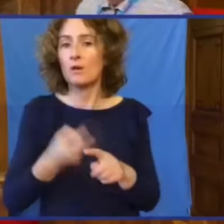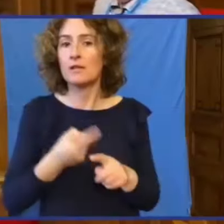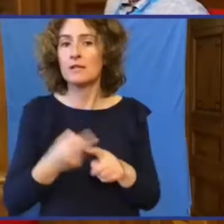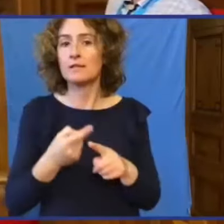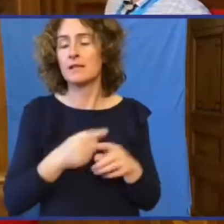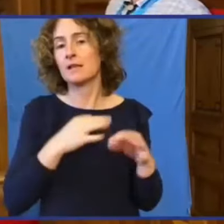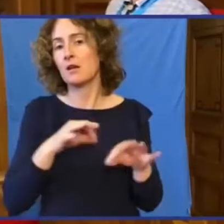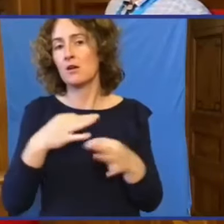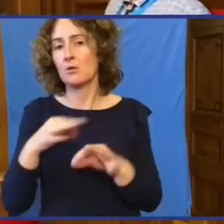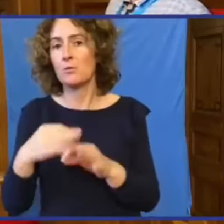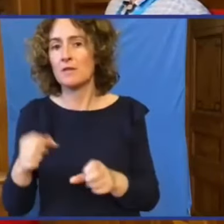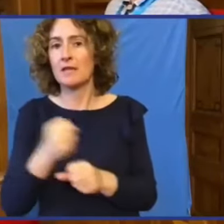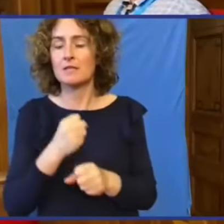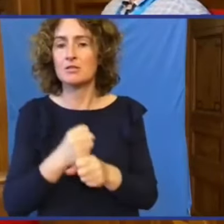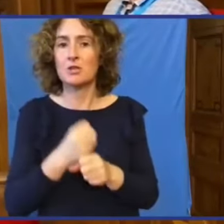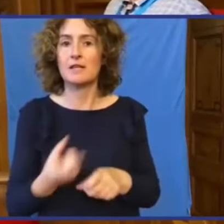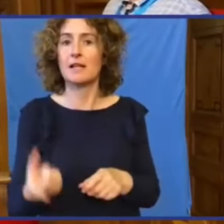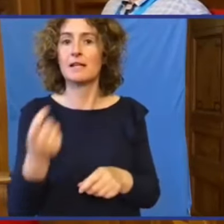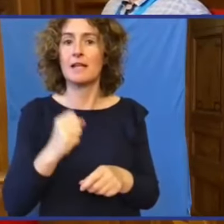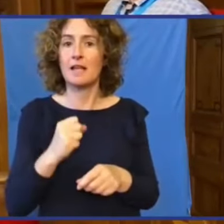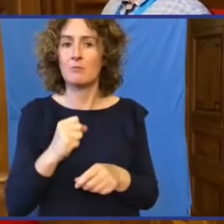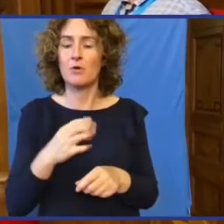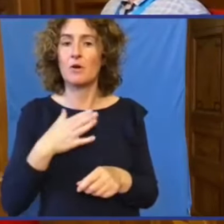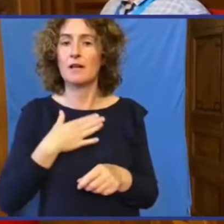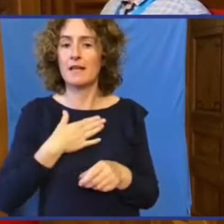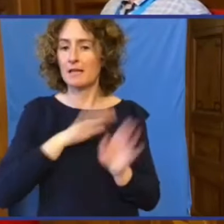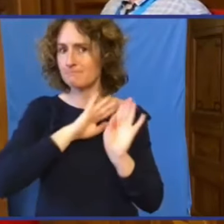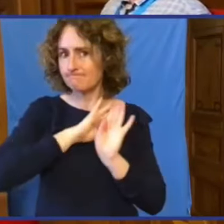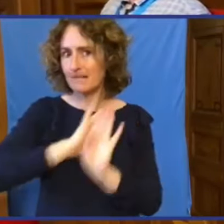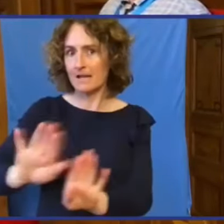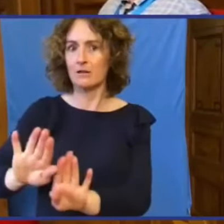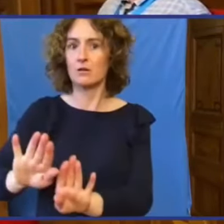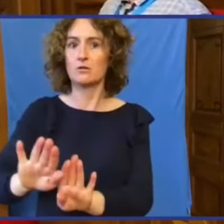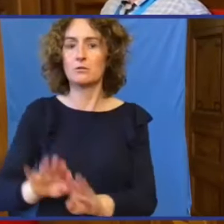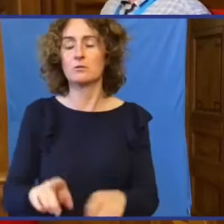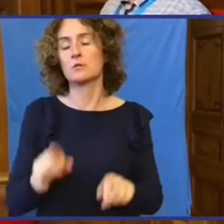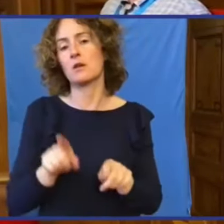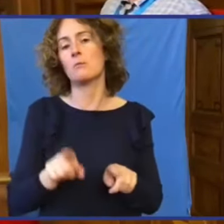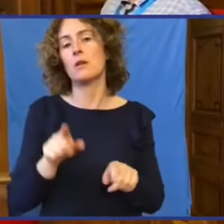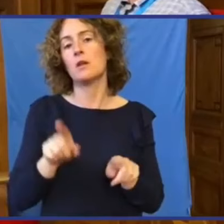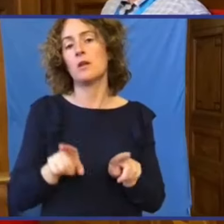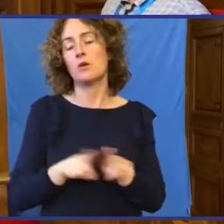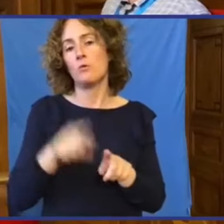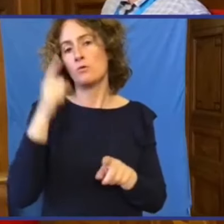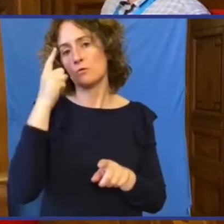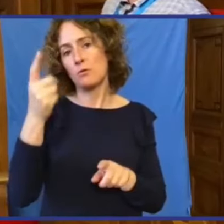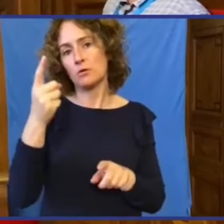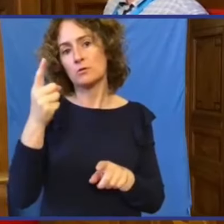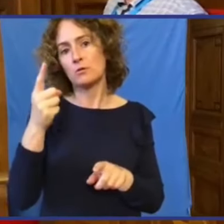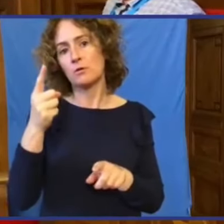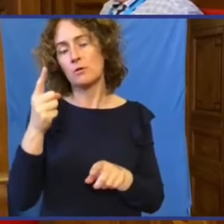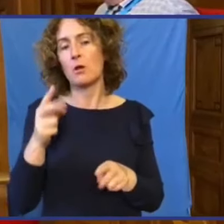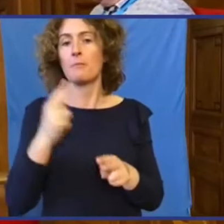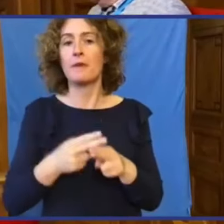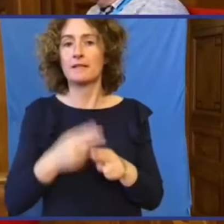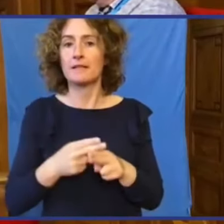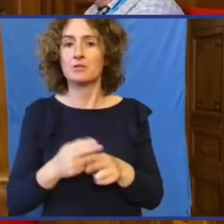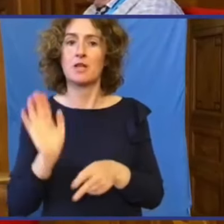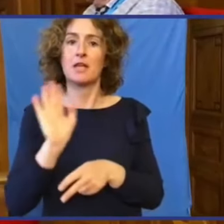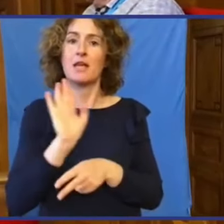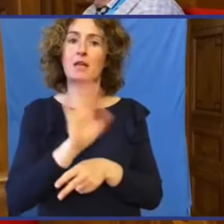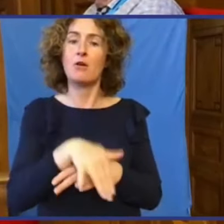Egy betegség, az egészségi állapot meg a családa szent. És nagyon szépen kérem képviselőtársaimat,